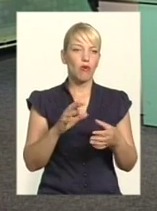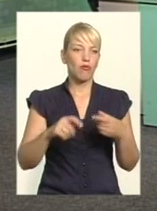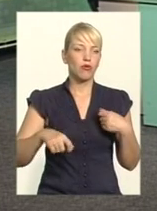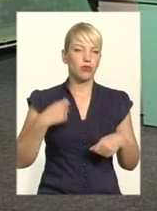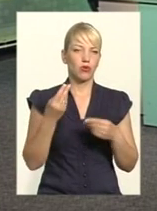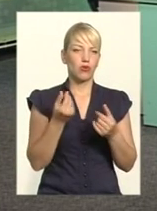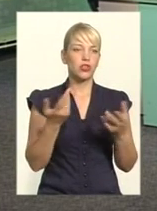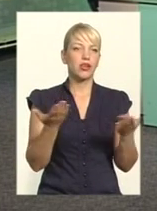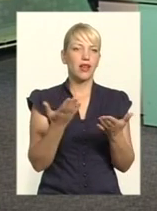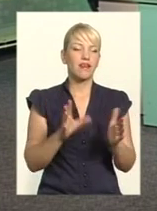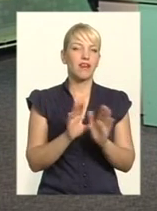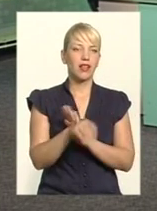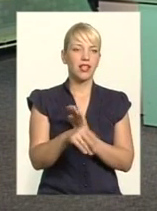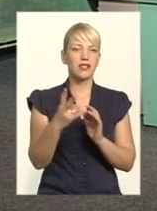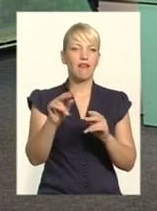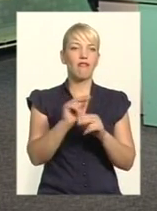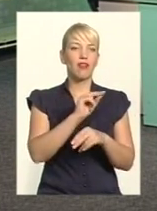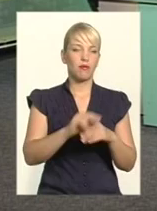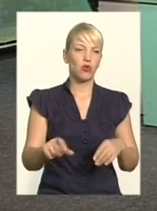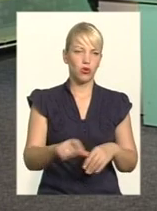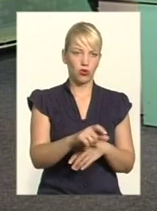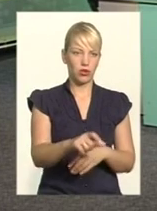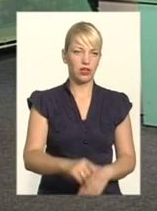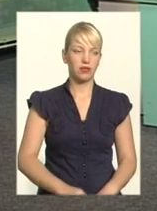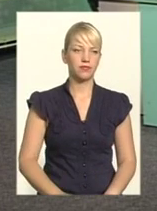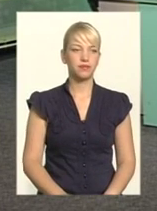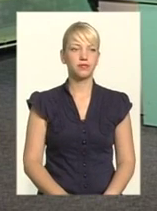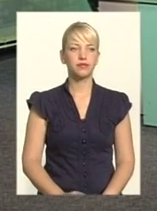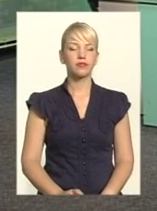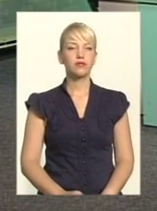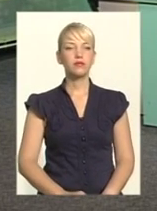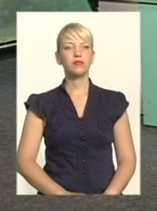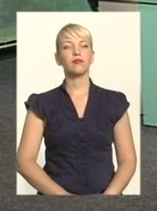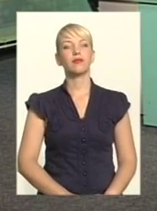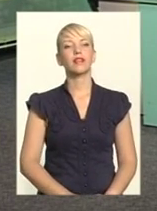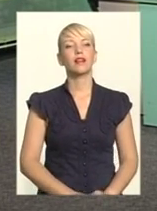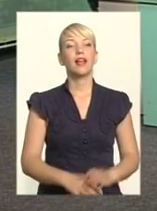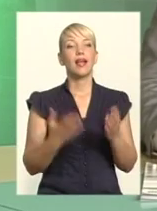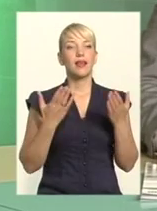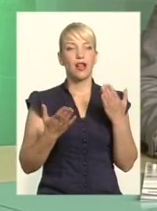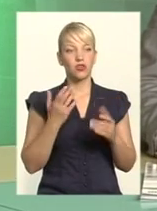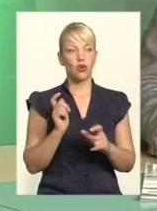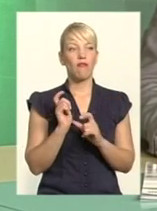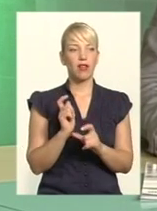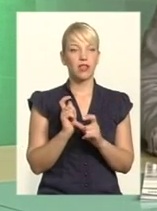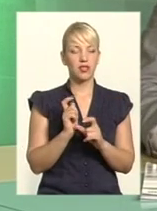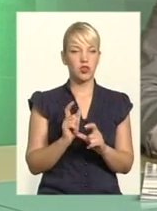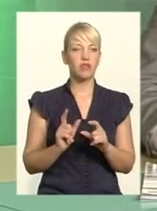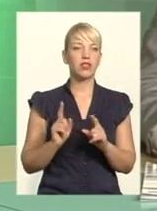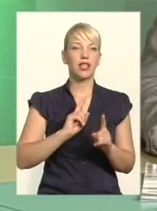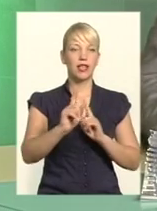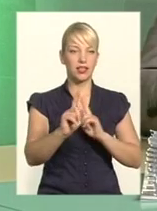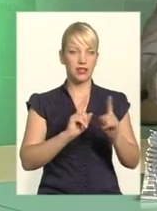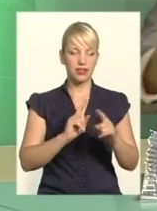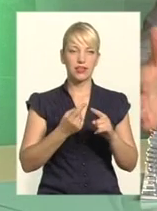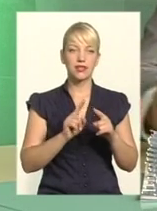капітальний, вони згорають абсолютно. Дякую за запитання. Якщо їздять вантажівки, це прекрасно. Їх